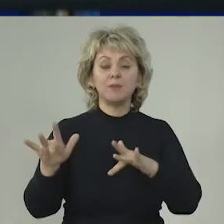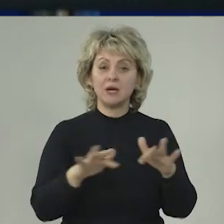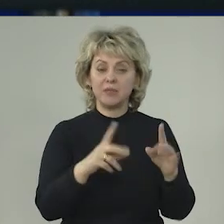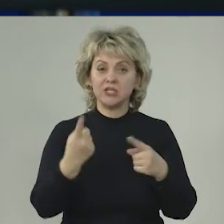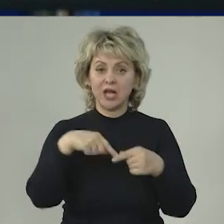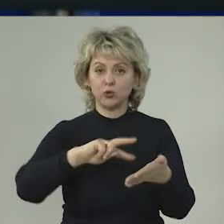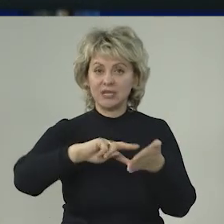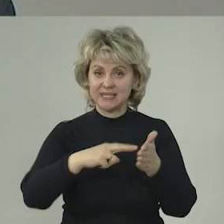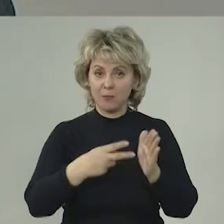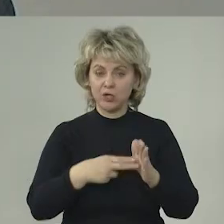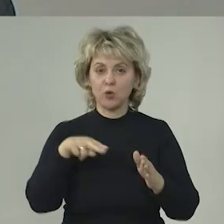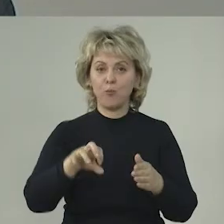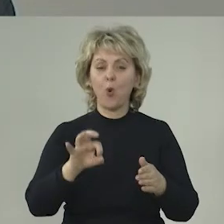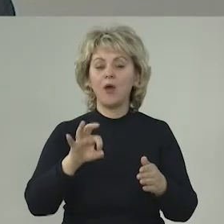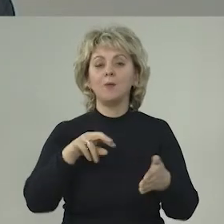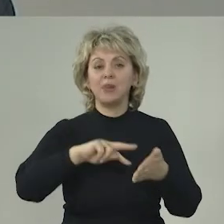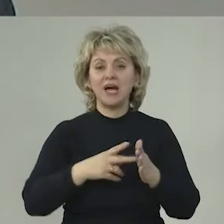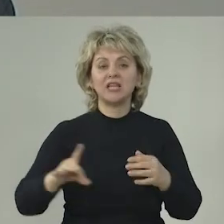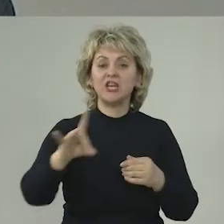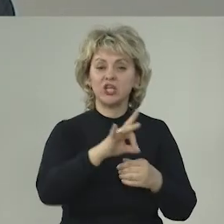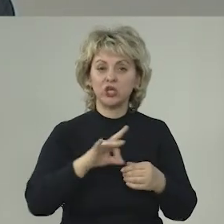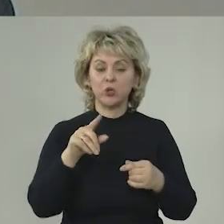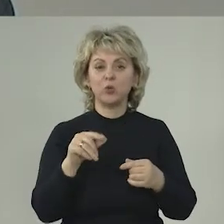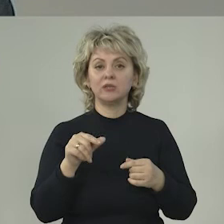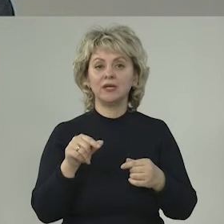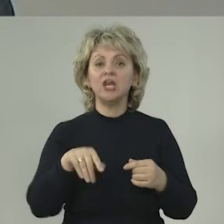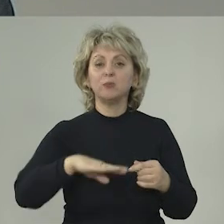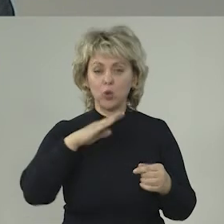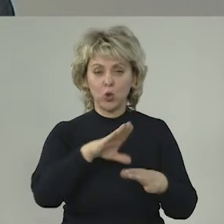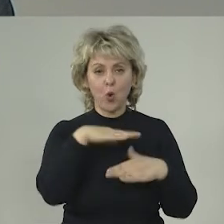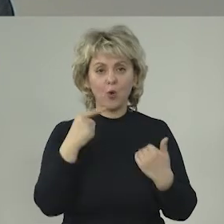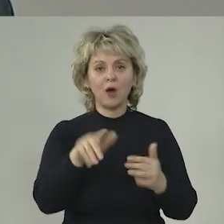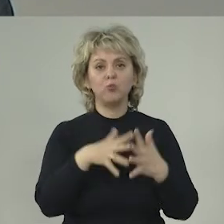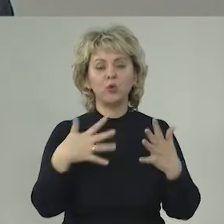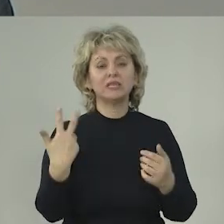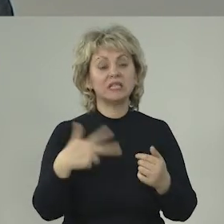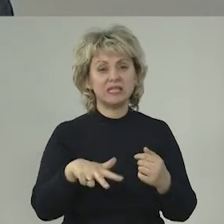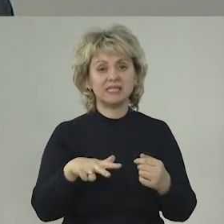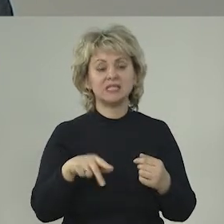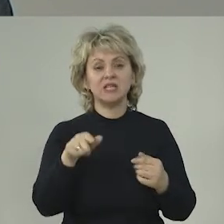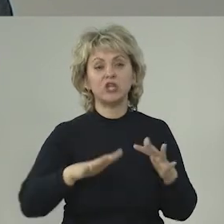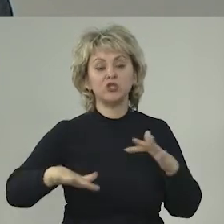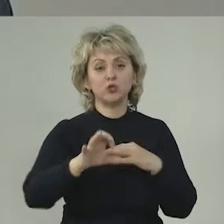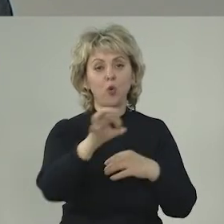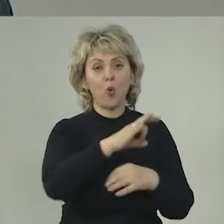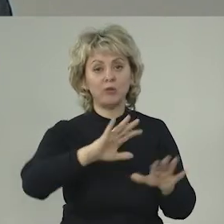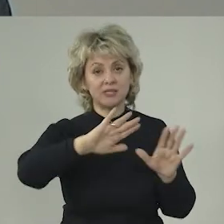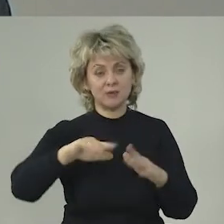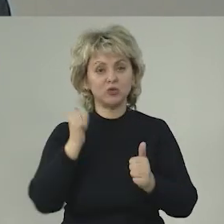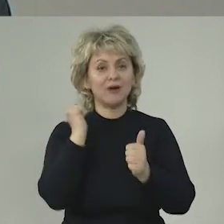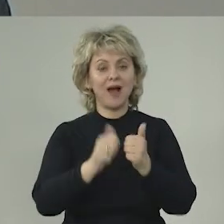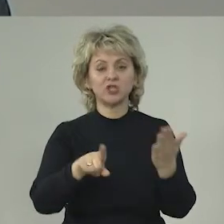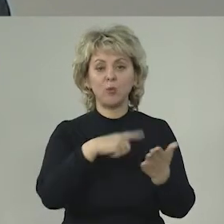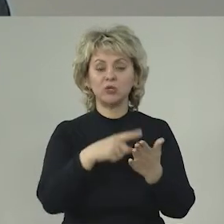Мероприятий, которые запланированы по плану региона, их достаточно много, более 30 на территории области пройдет.